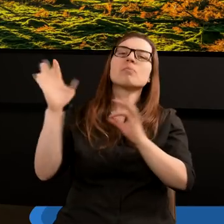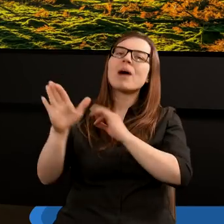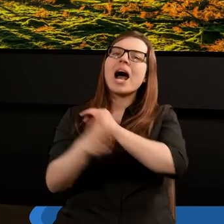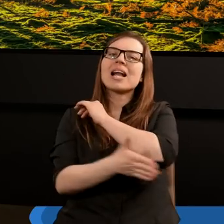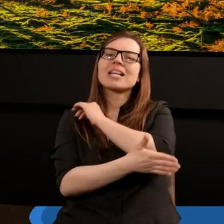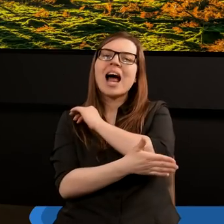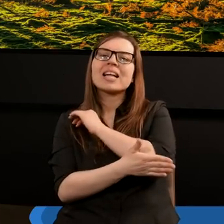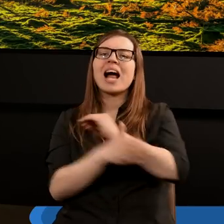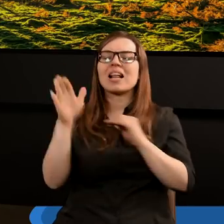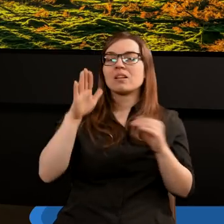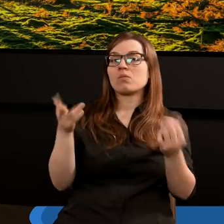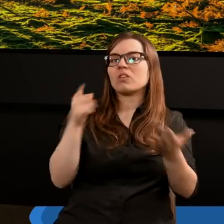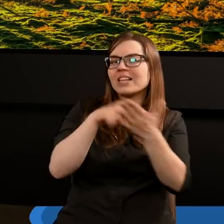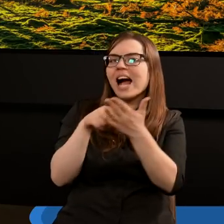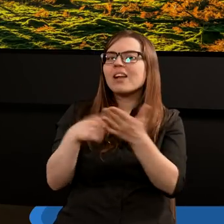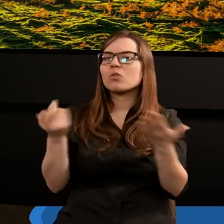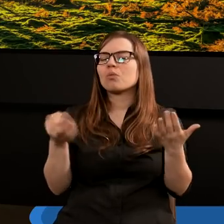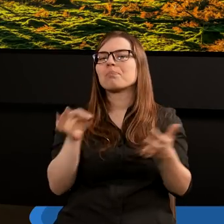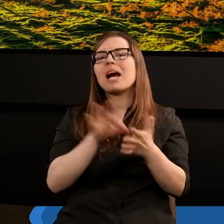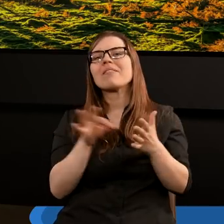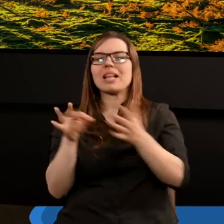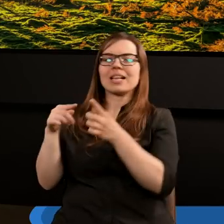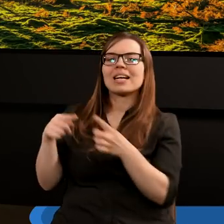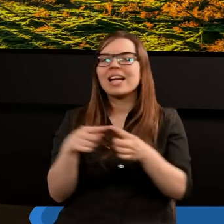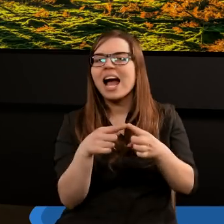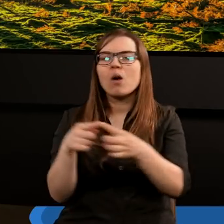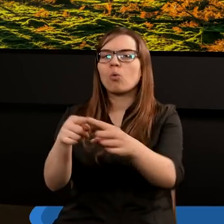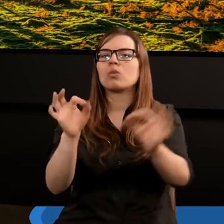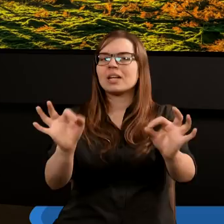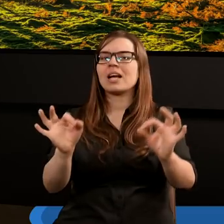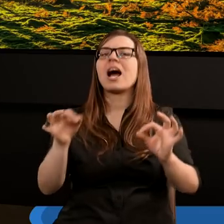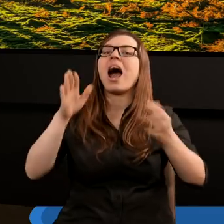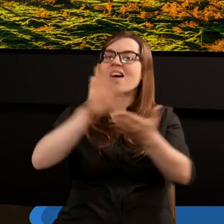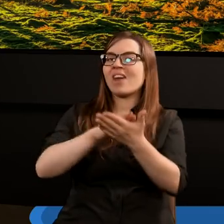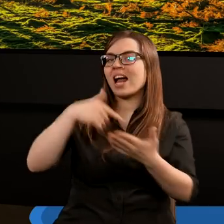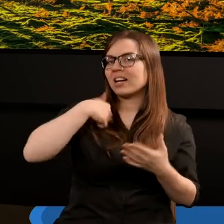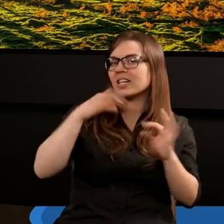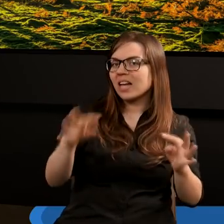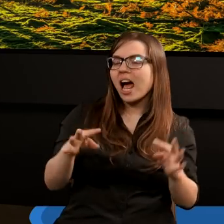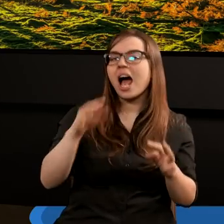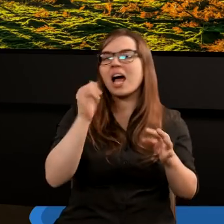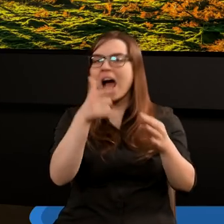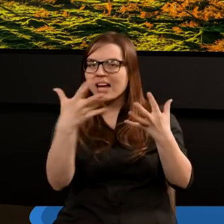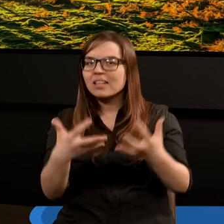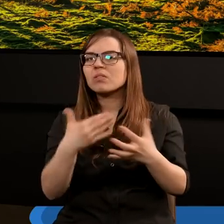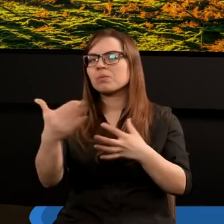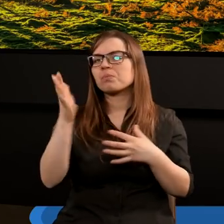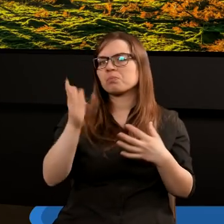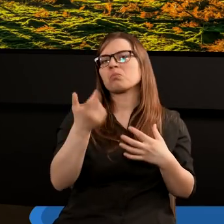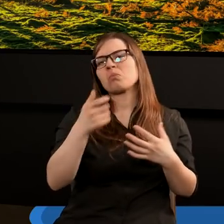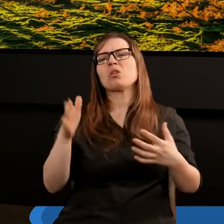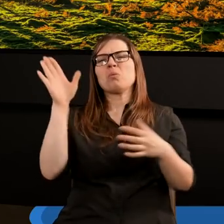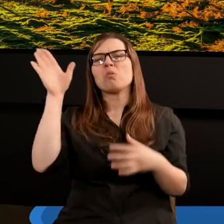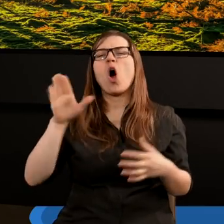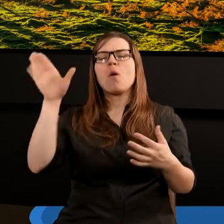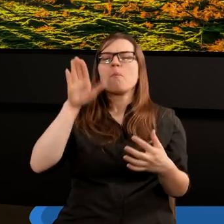na jakich chciałby być uwielbiony? Czy Bóg wskazuje pewien kierunek i mówi chwalcie mnie tak lub inaczej? Bo jeżeli będę wołał,